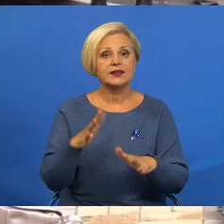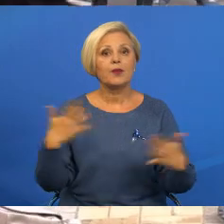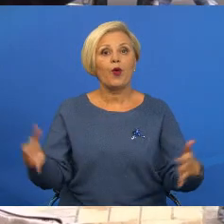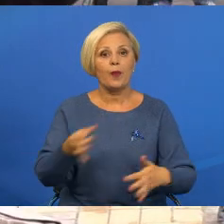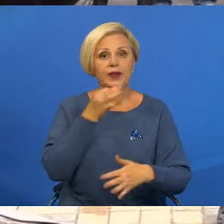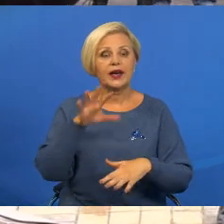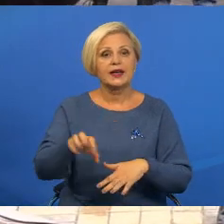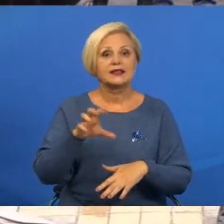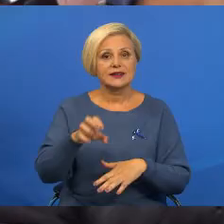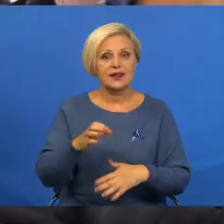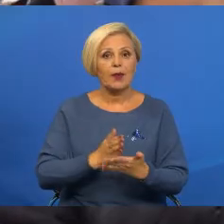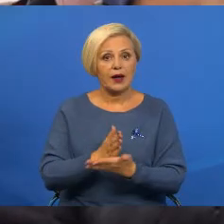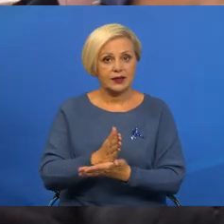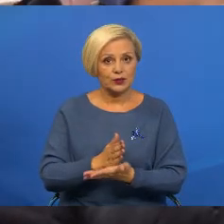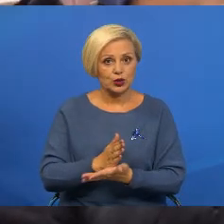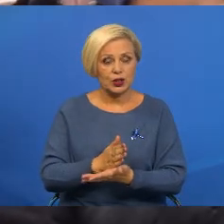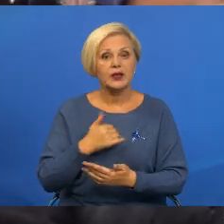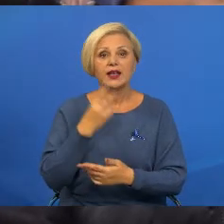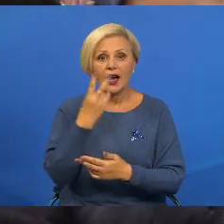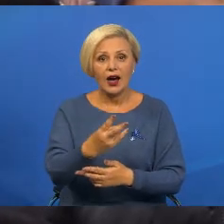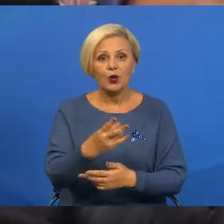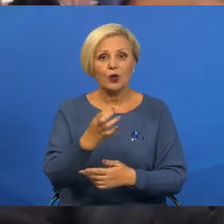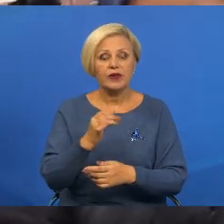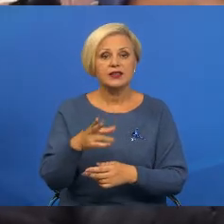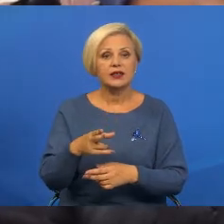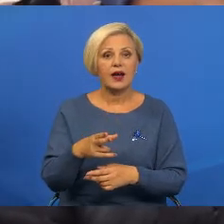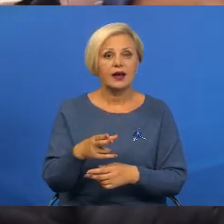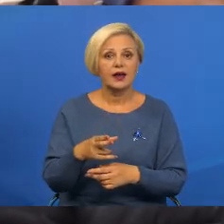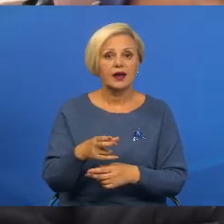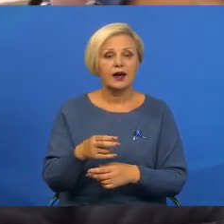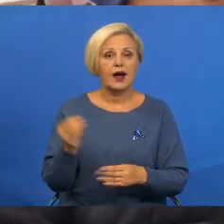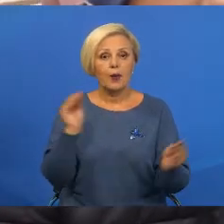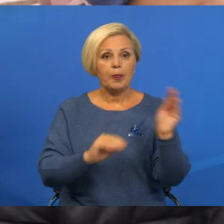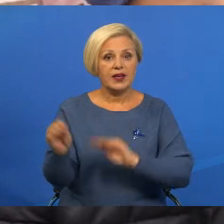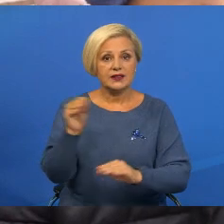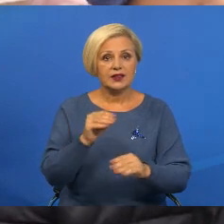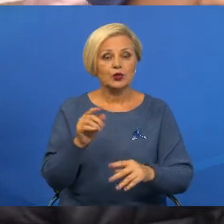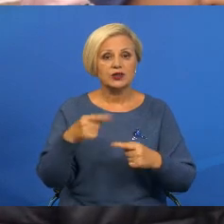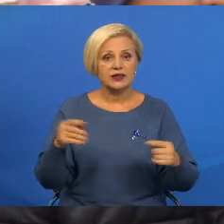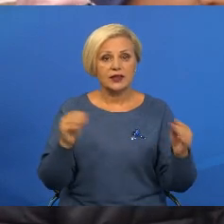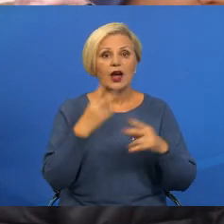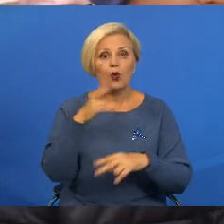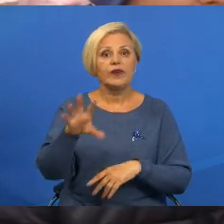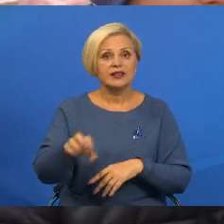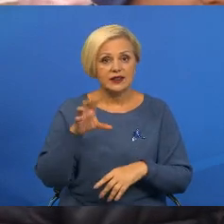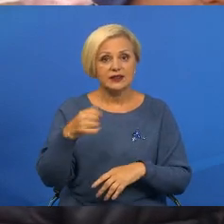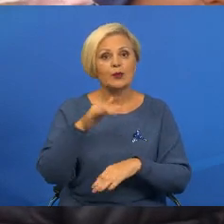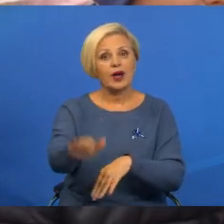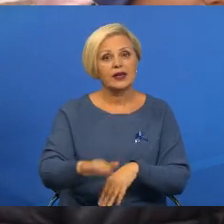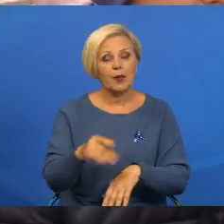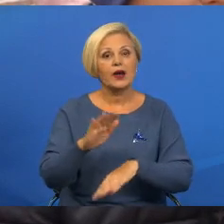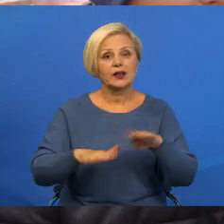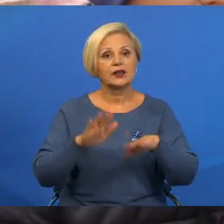службовый собак и кинологов. Я увидела, как перезаряжают снаряжение. Я увидела собаку, я ее покладила, я ее